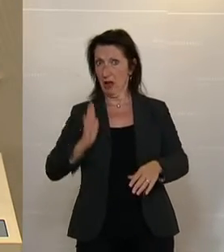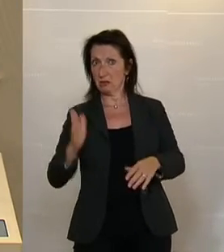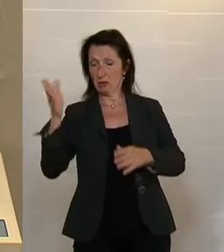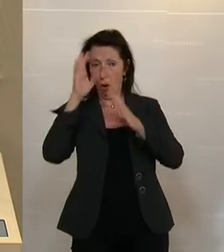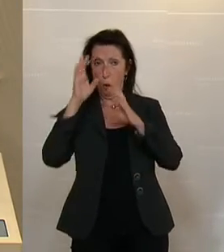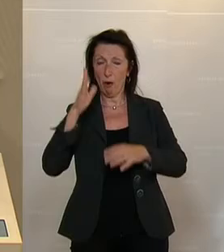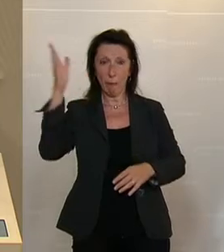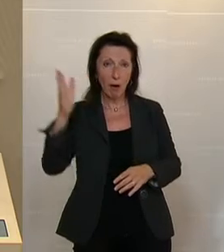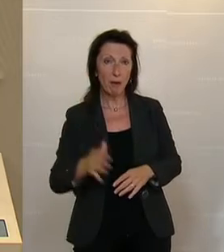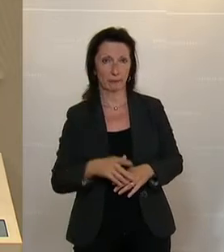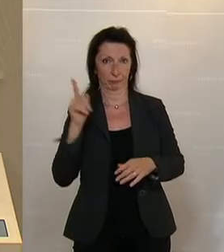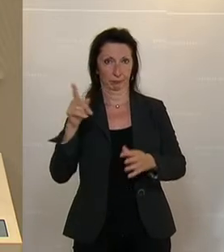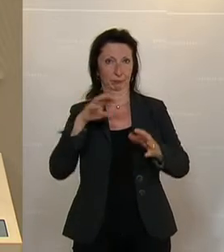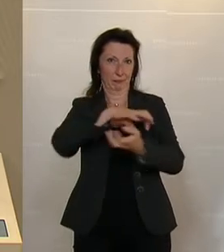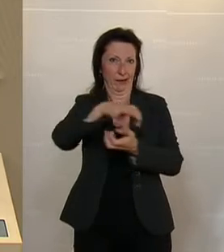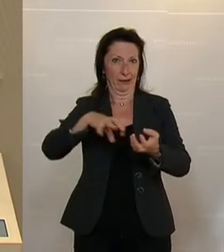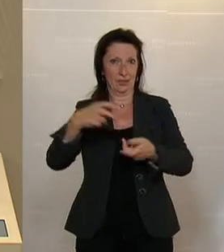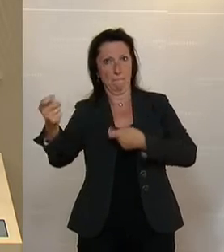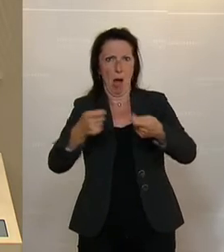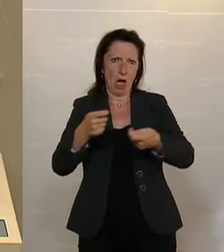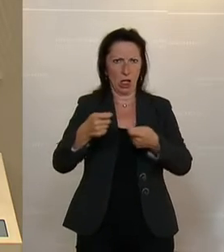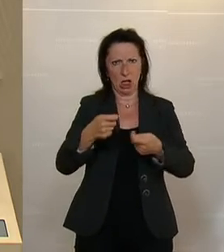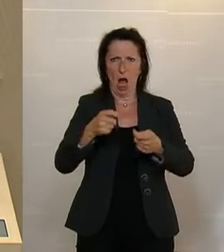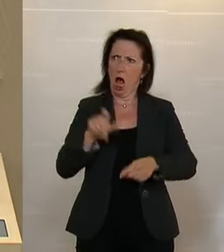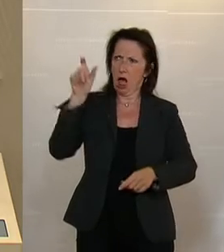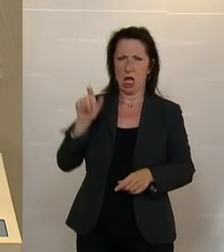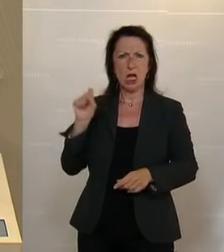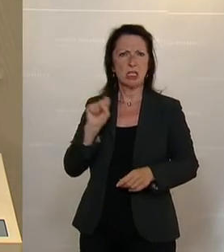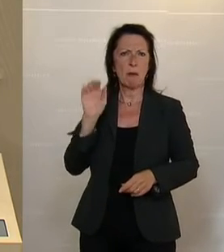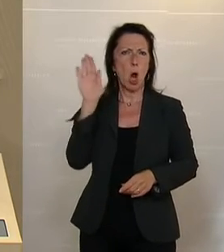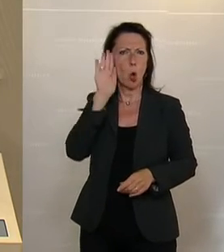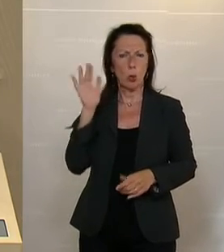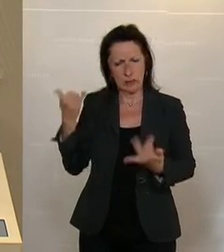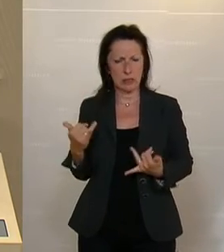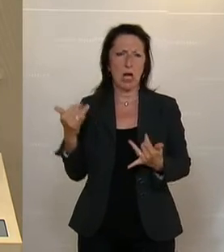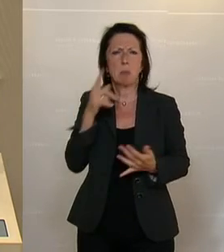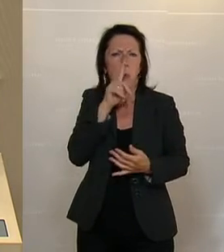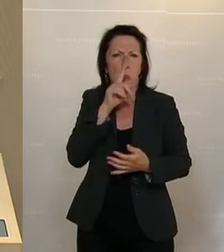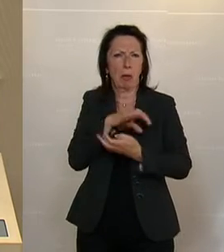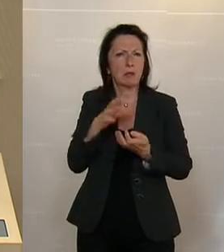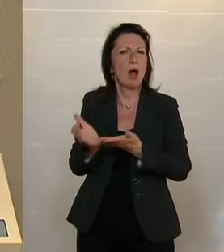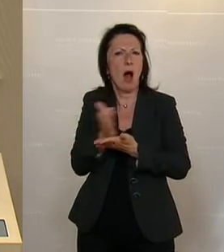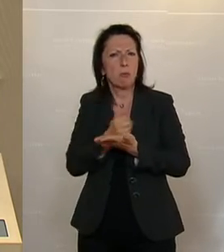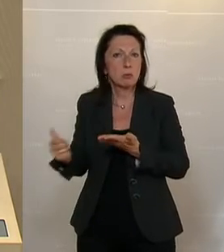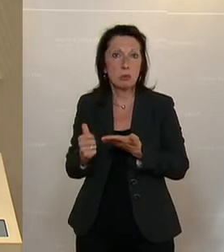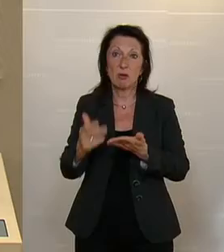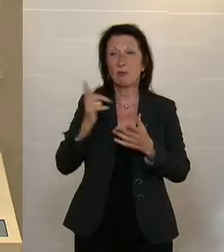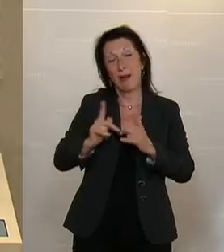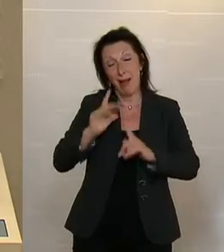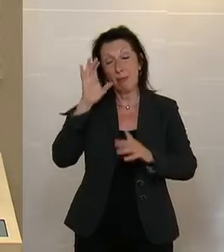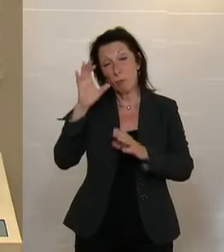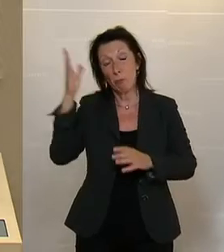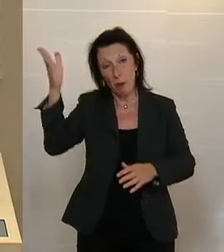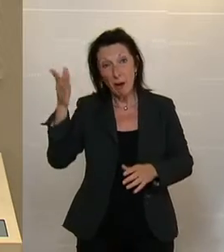ÖVP, die versucht, so ein Krisenmarketing zu machen, wo der Sebastian Kurz versucht, die Krise zu nutzen. Und was jetzt leider auch von der FPÖ gekommen ist,